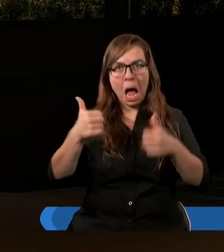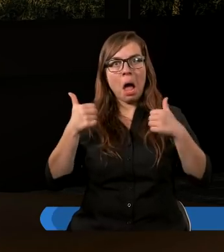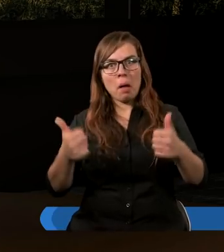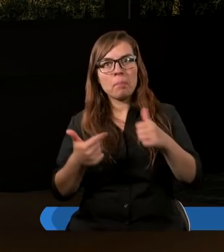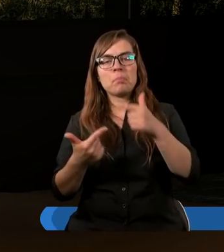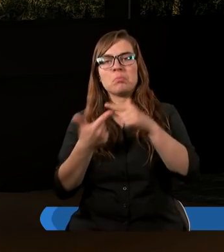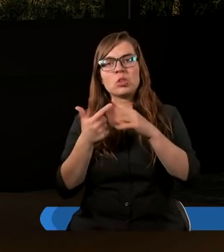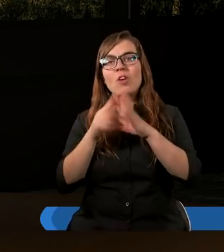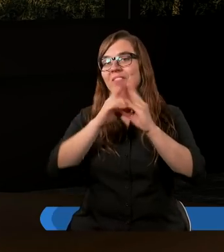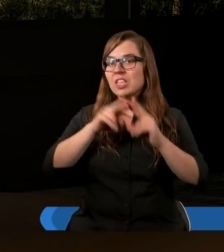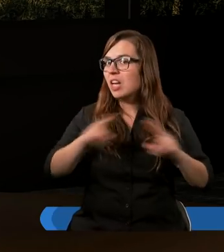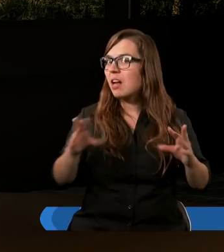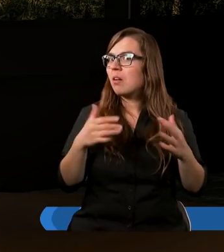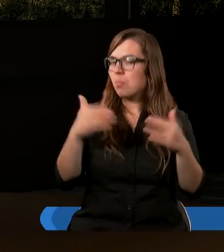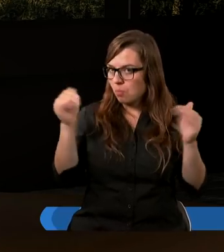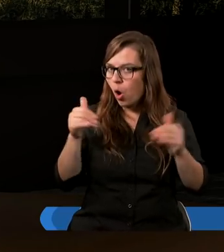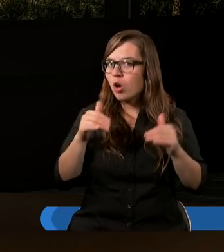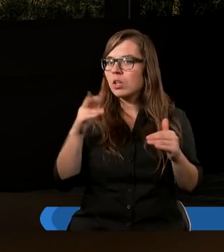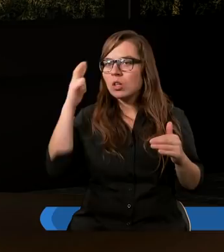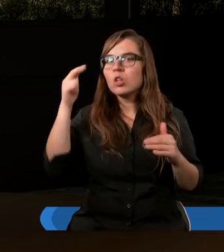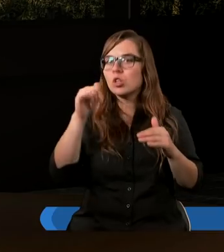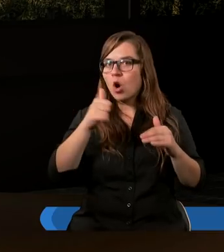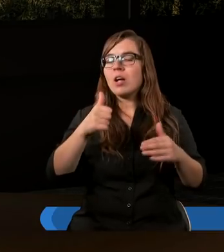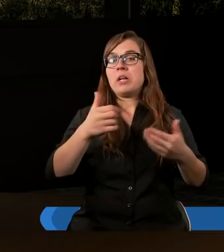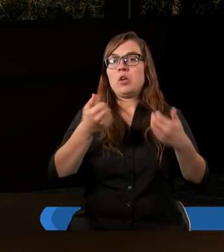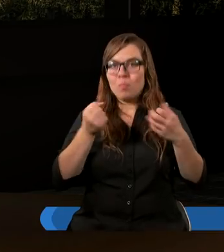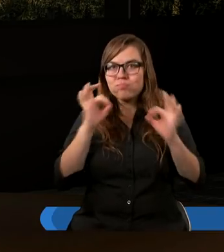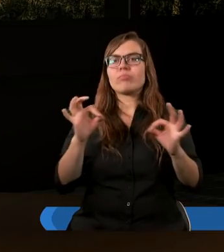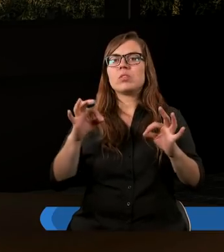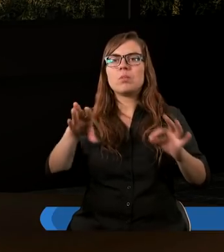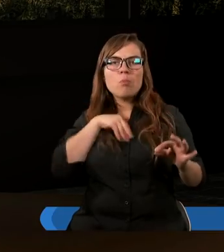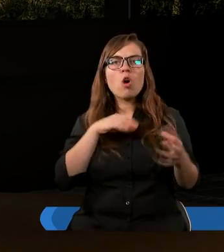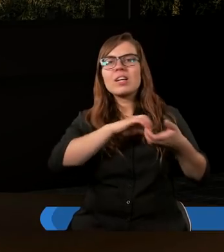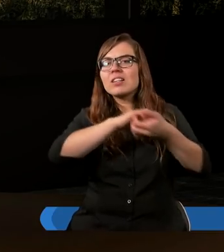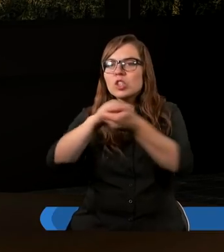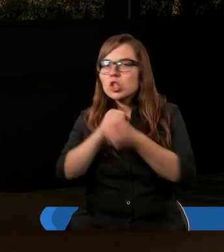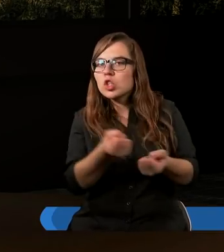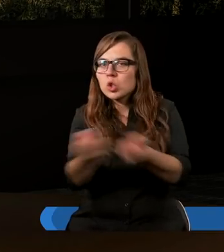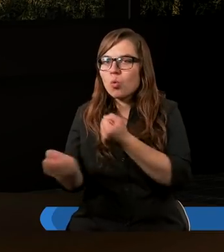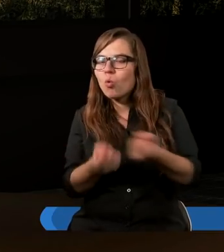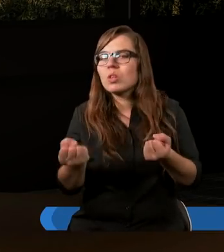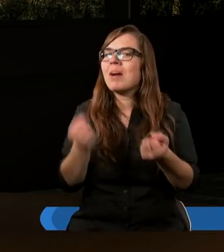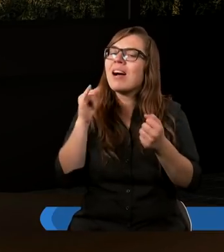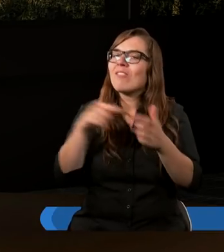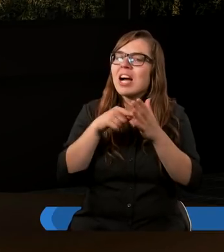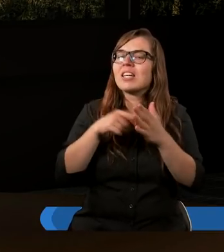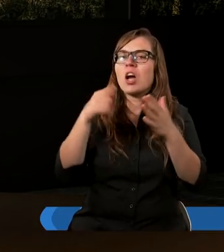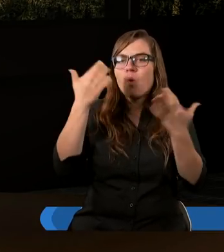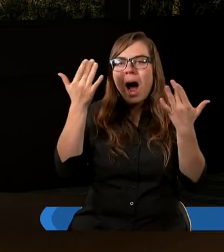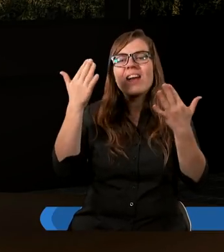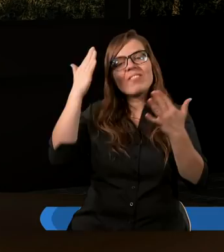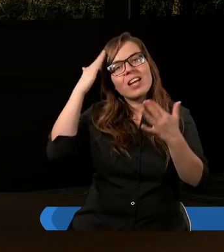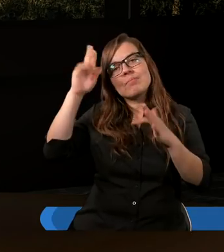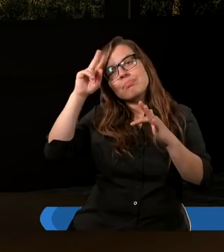znaczy też On jest Tym, który utrzymuje jedność. I mi się wydaje, że nie można rozłączyć właśnie jedności